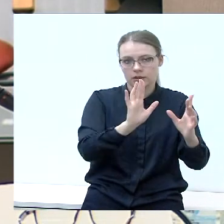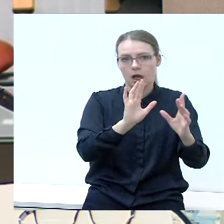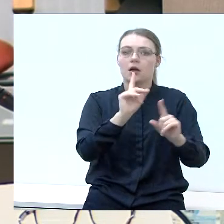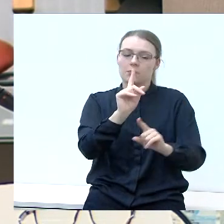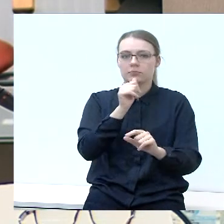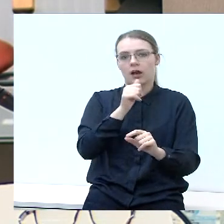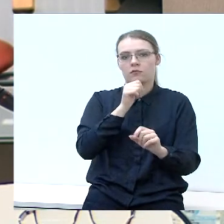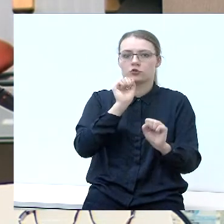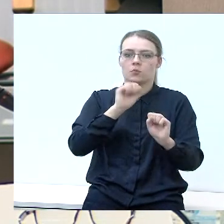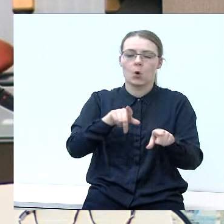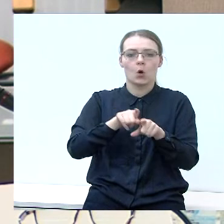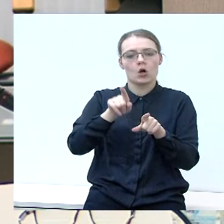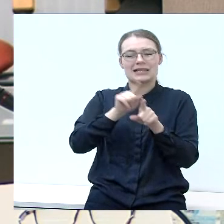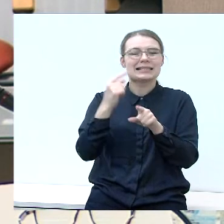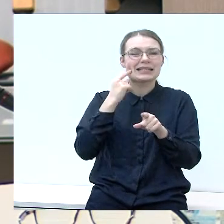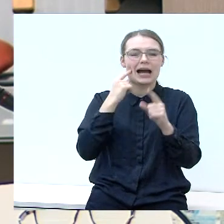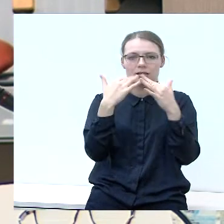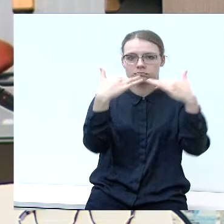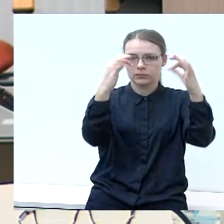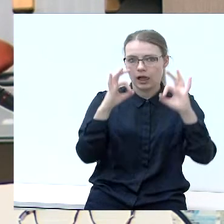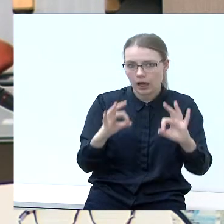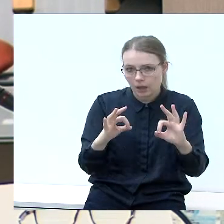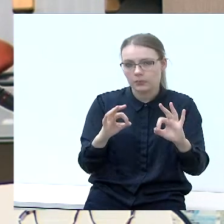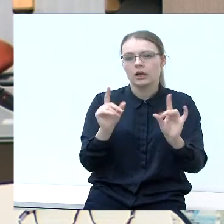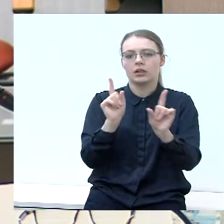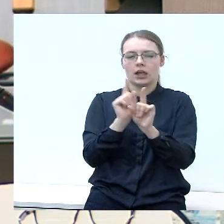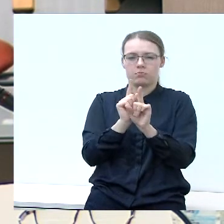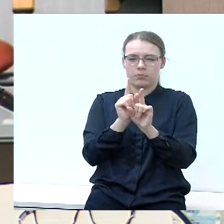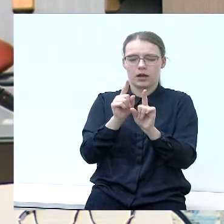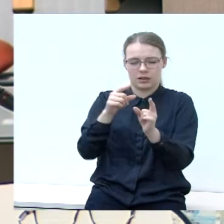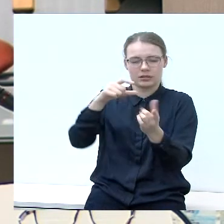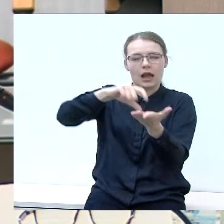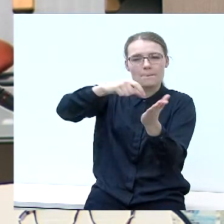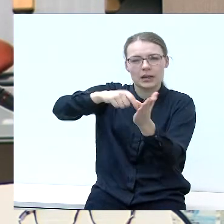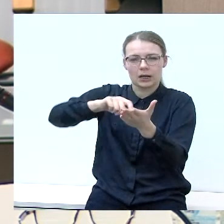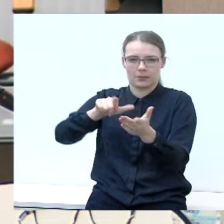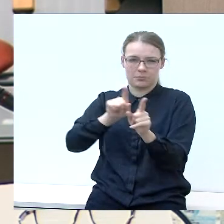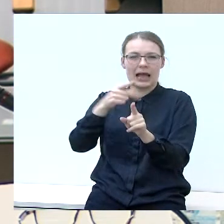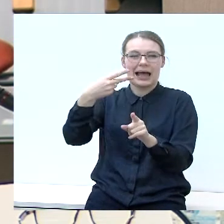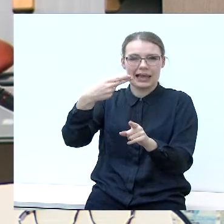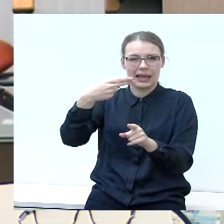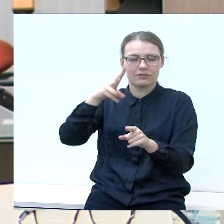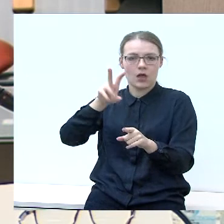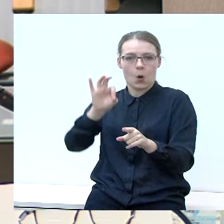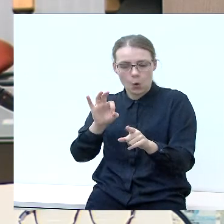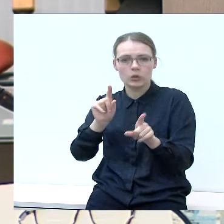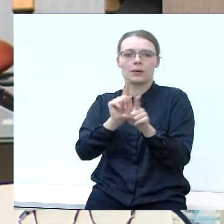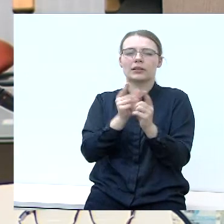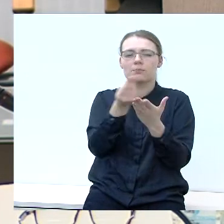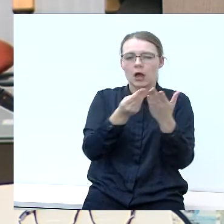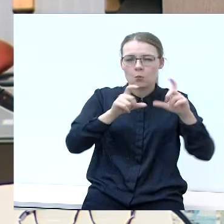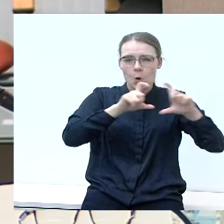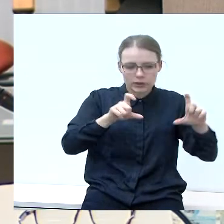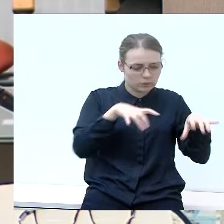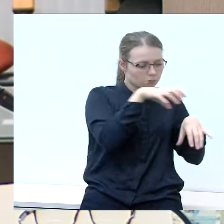puikia kamerinė kultūros salė ir plus dar patalpų nevyriausybinėm organizacijom. Ten buvo pagal planą ir meno mokyklai dailiai studijai. Tai